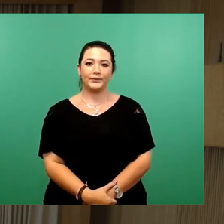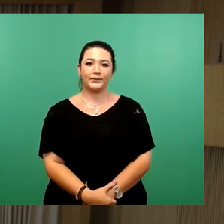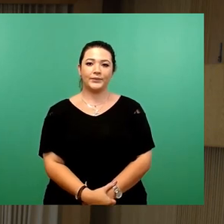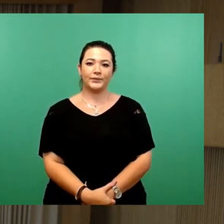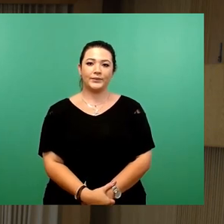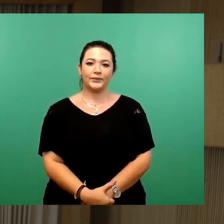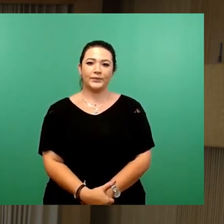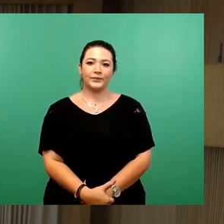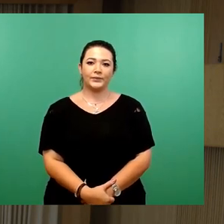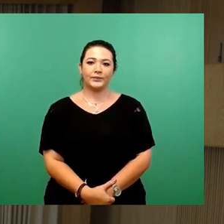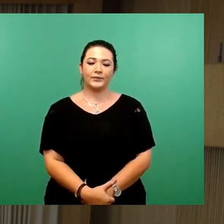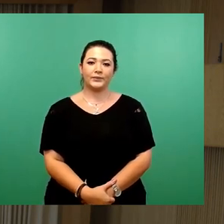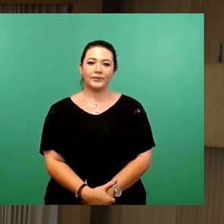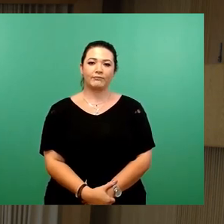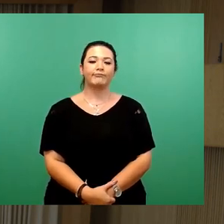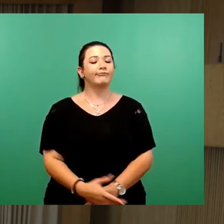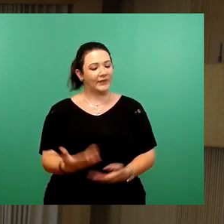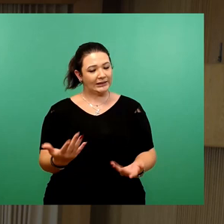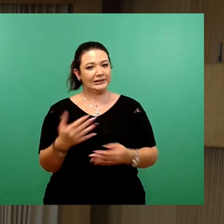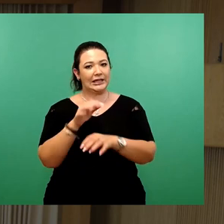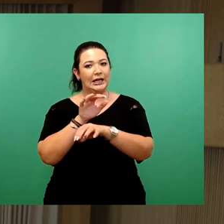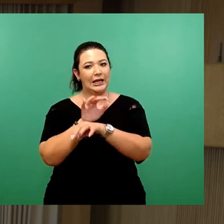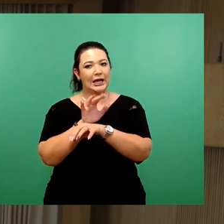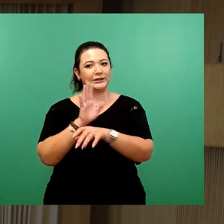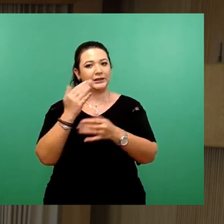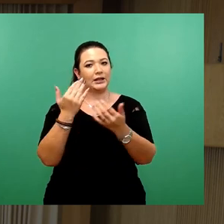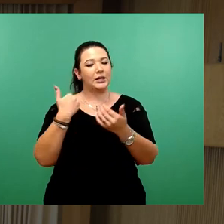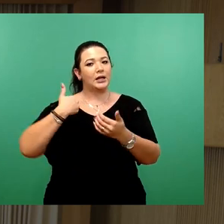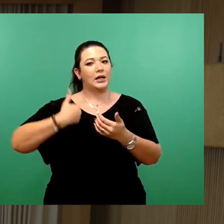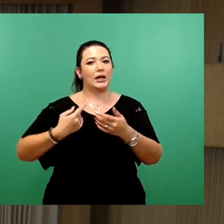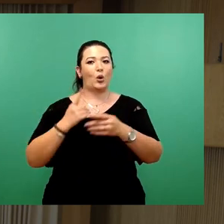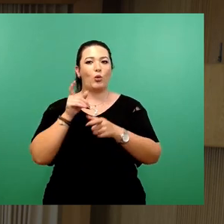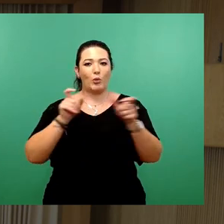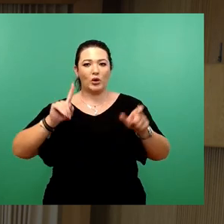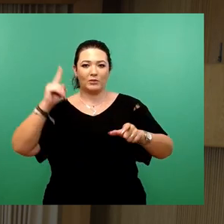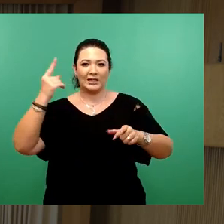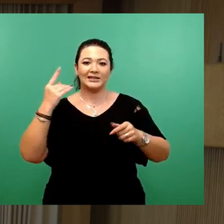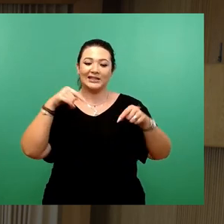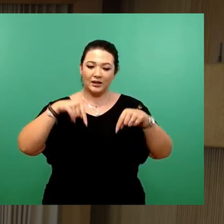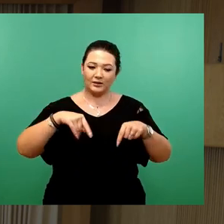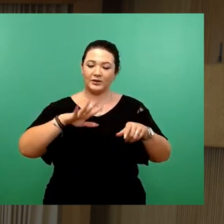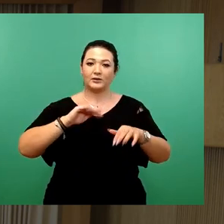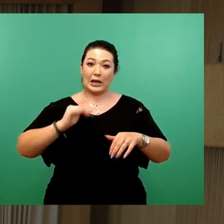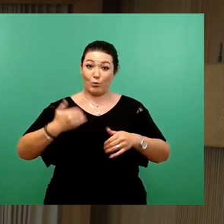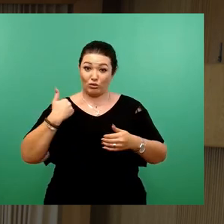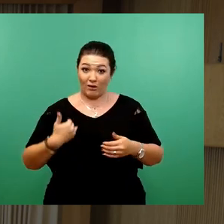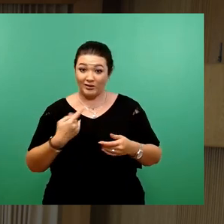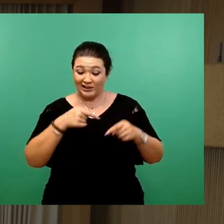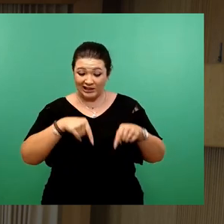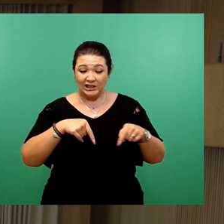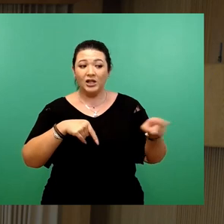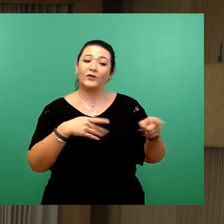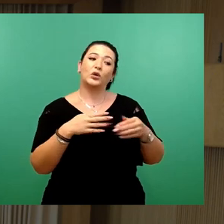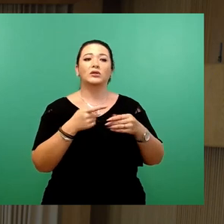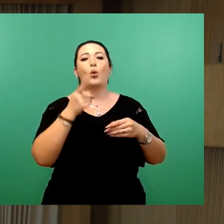Ja, sehr geehrter Herr Oberbürgermeister, meine Damen und Herren, mit in unserer Stadt, etwa 100 Meter von der Synagoge entfernt,